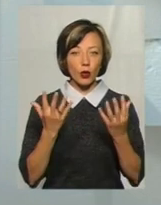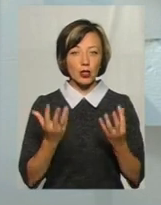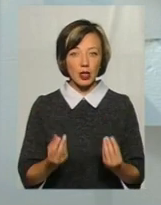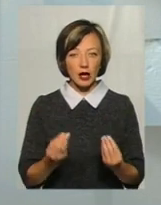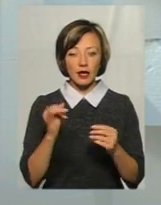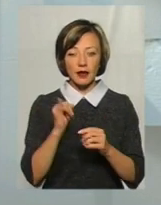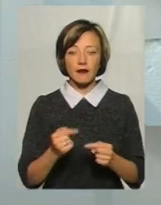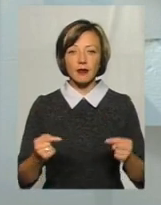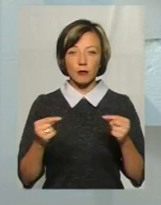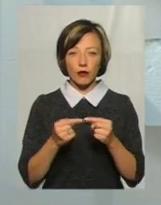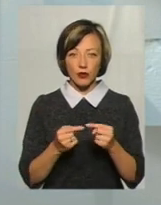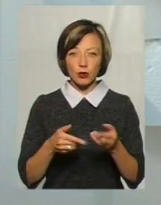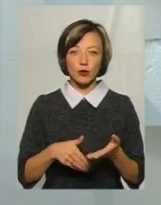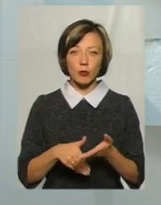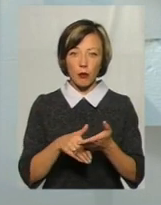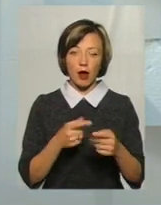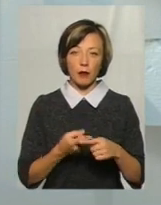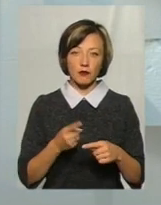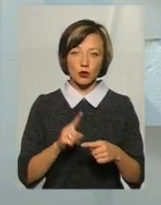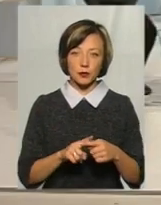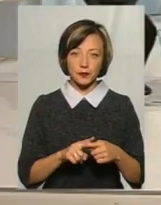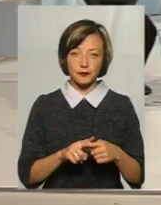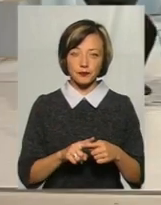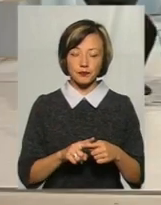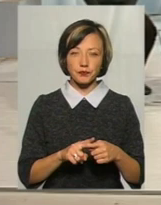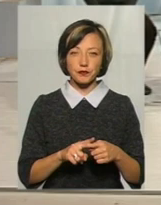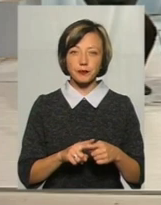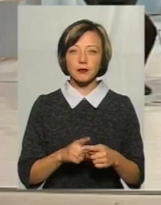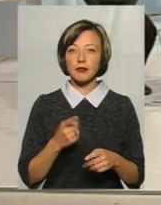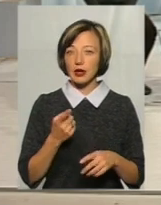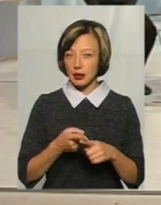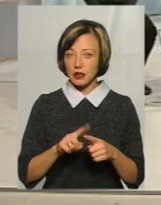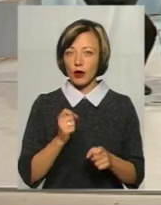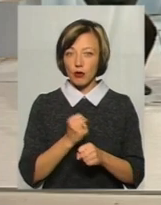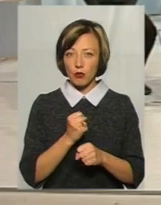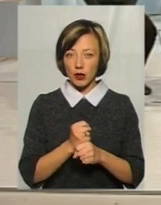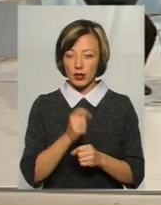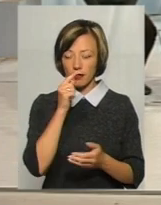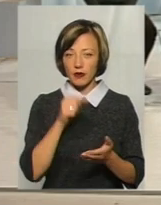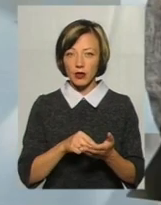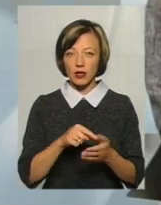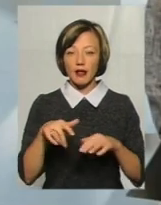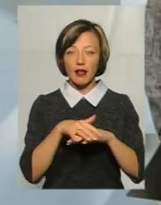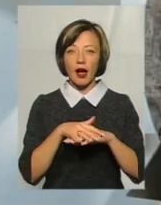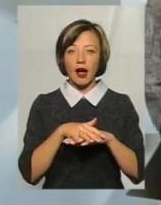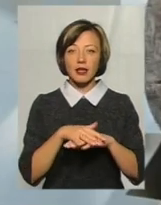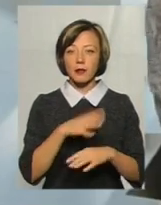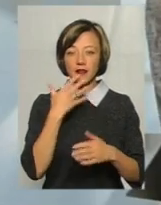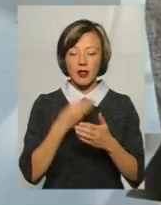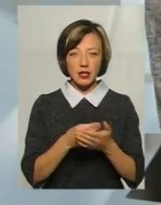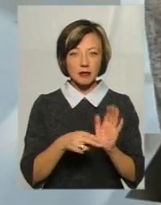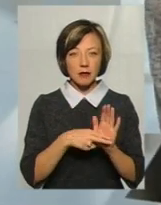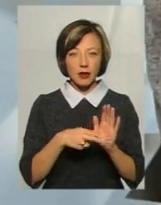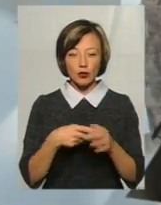І, відповідно, ми допомагаємо в цьому. Це робота виходу на ринки під власними марками, під